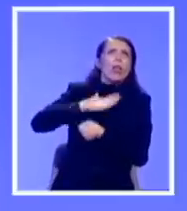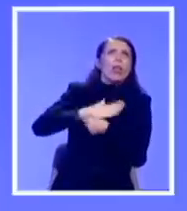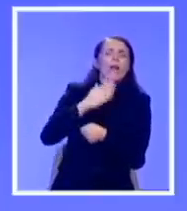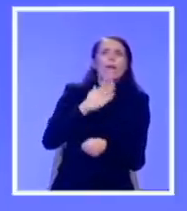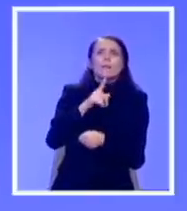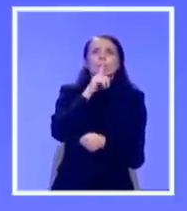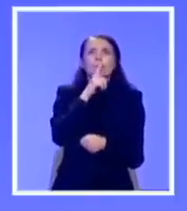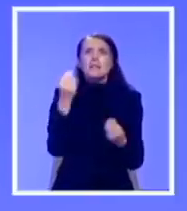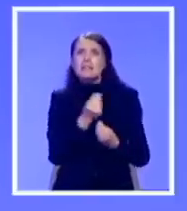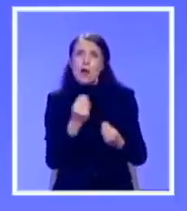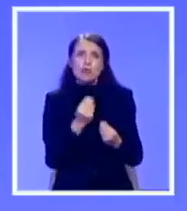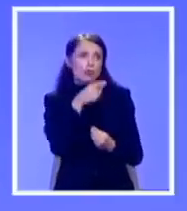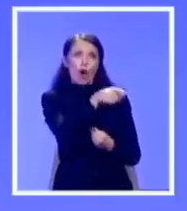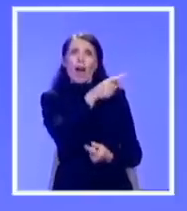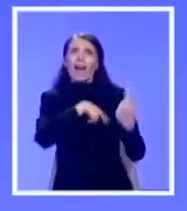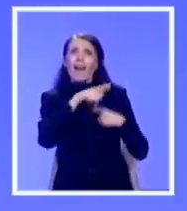politička stranka